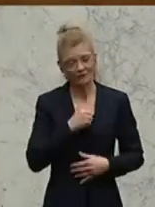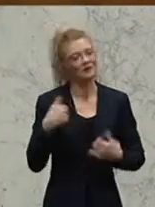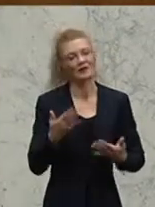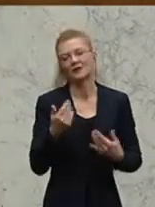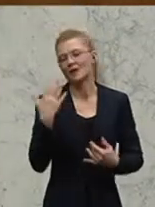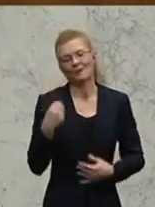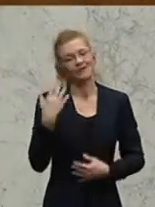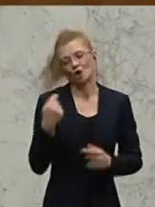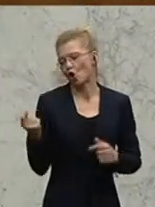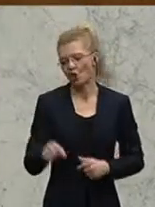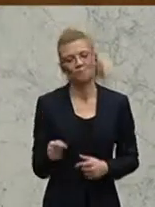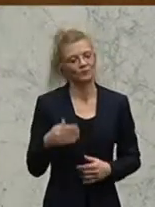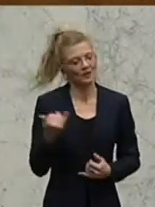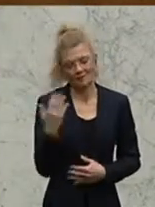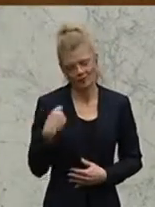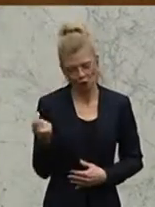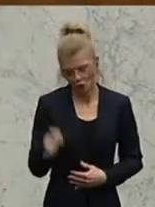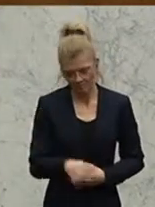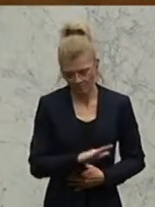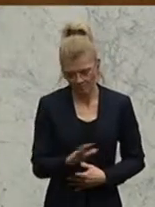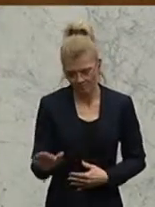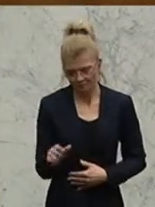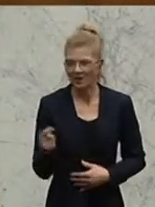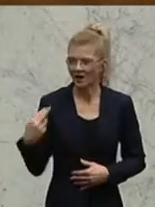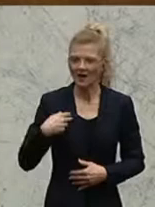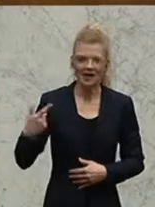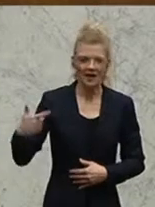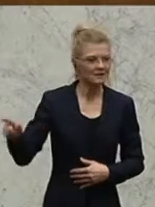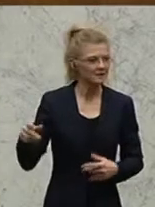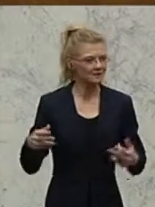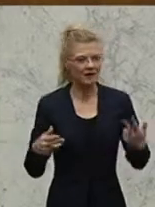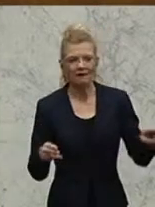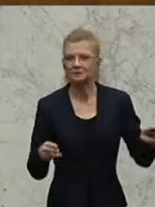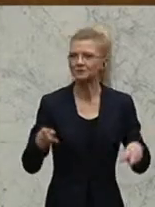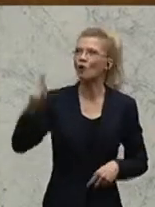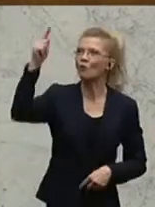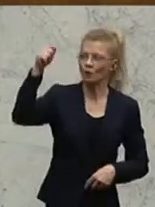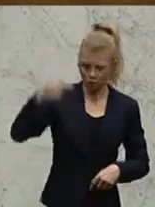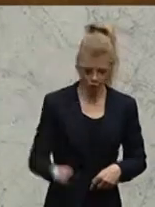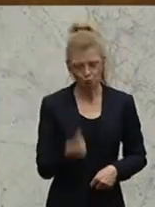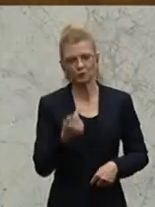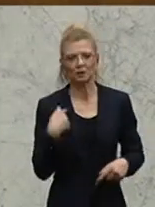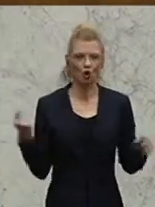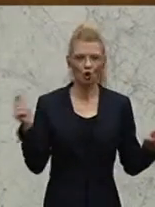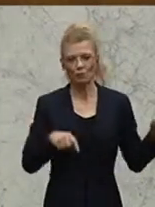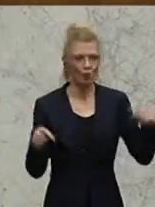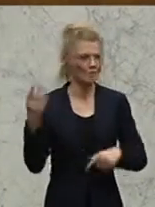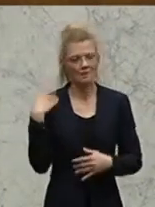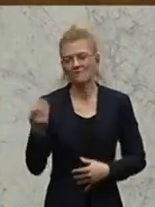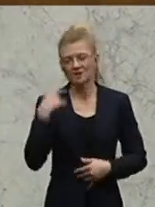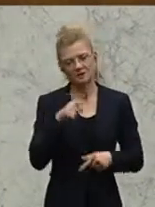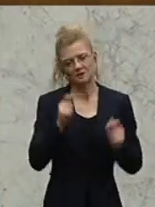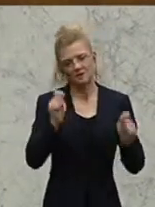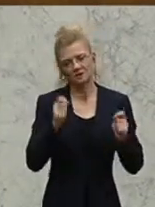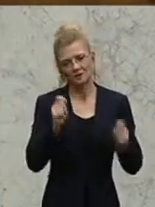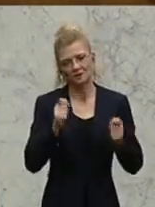Einmal von links angefahren, von rechts angefahren, von oben angeflogen, von unten angelaufen. Wir werden da nicht aufhören. Wir werden die